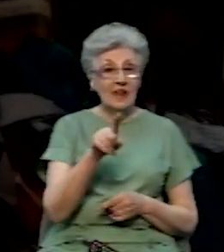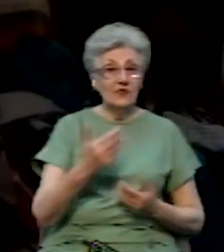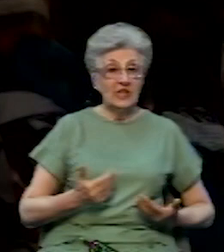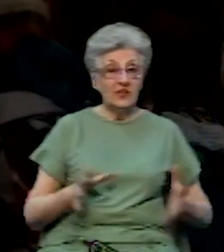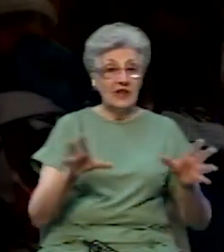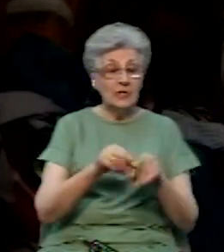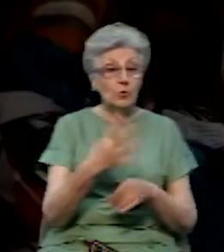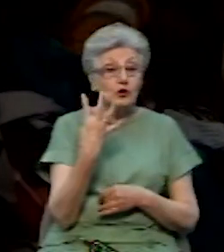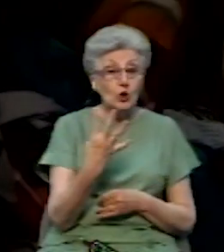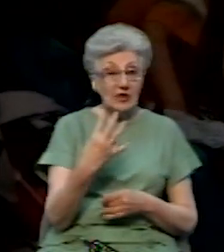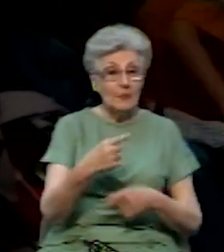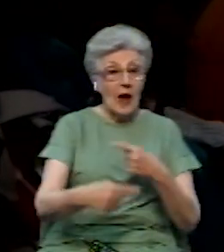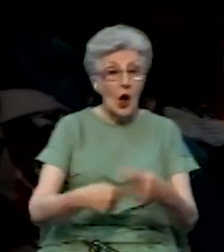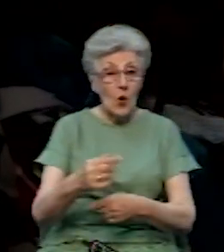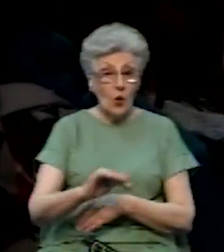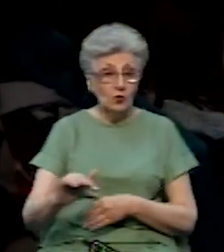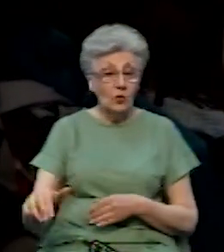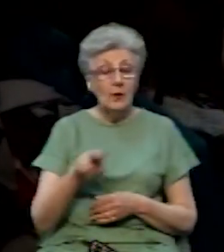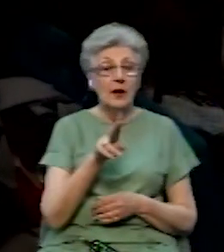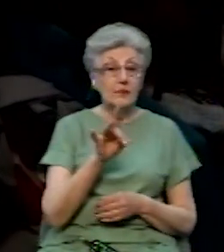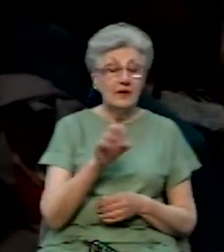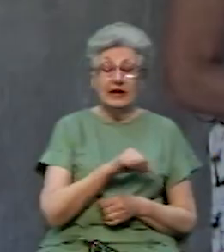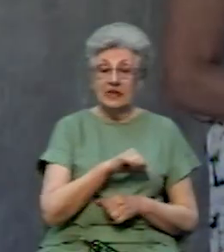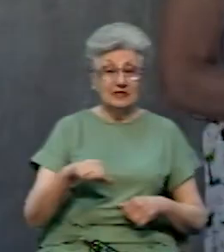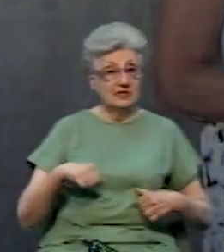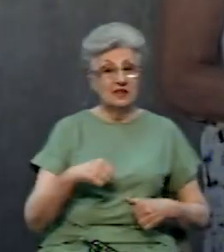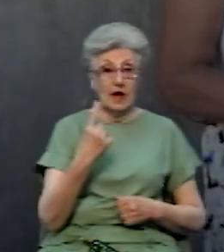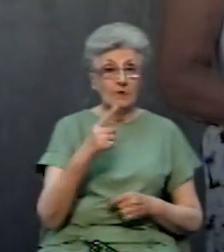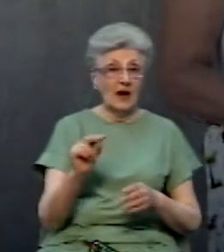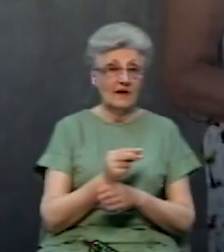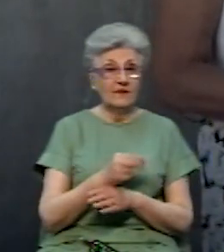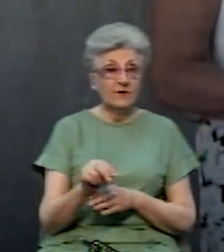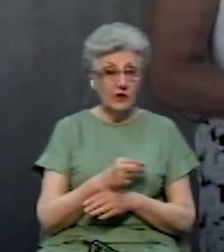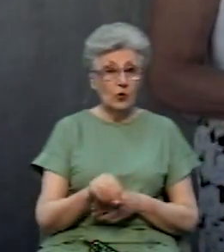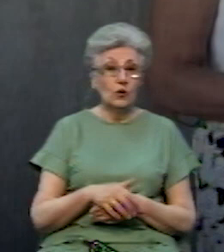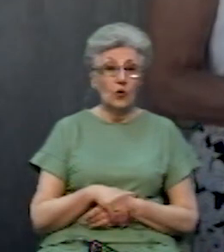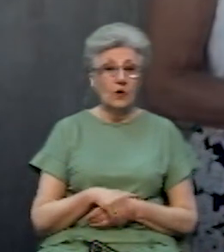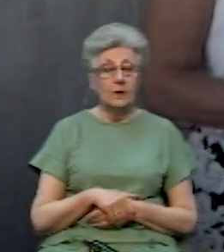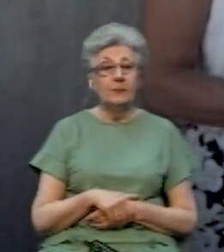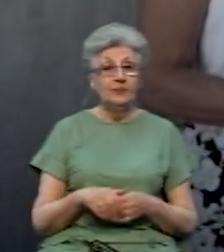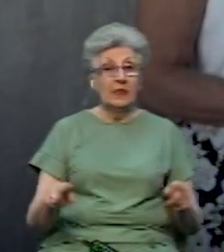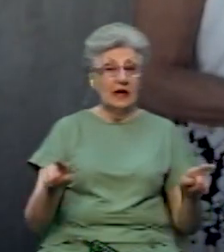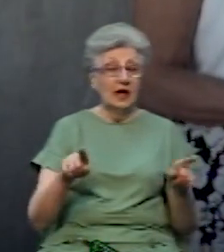чотирма онуками та правнуком, яких виховує самостійно. Така можливість з'явилася,